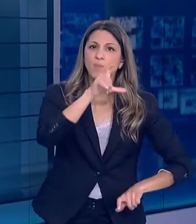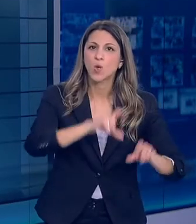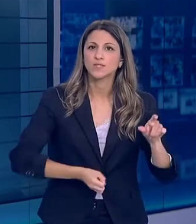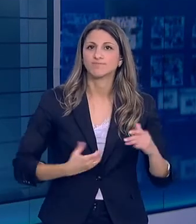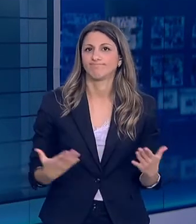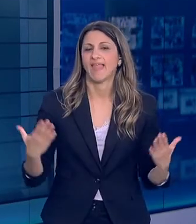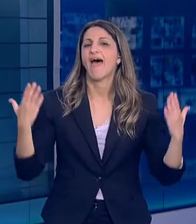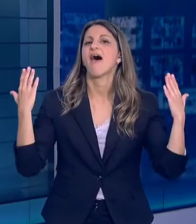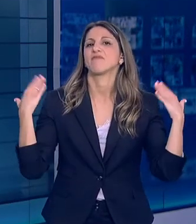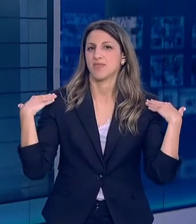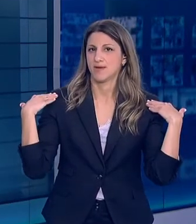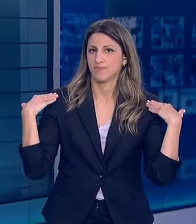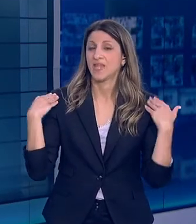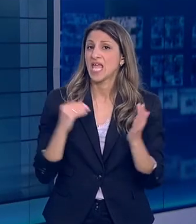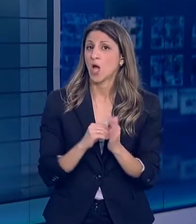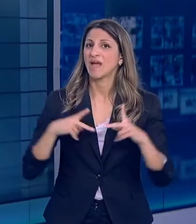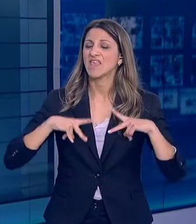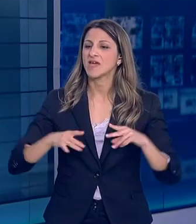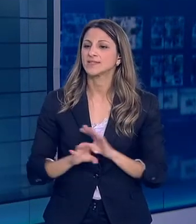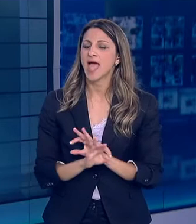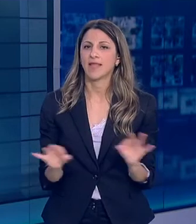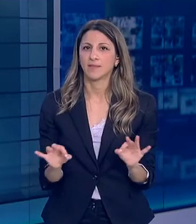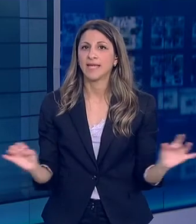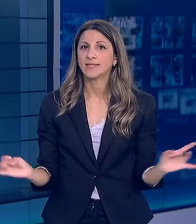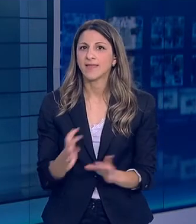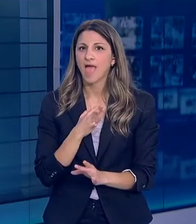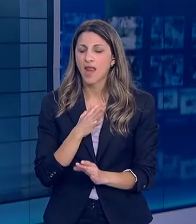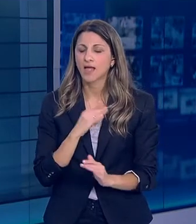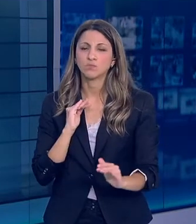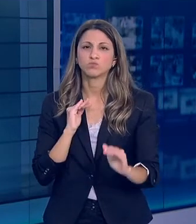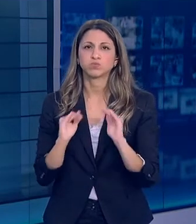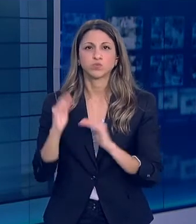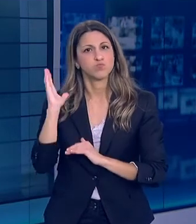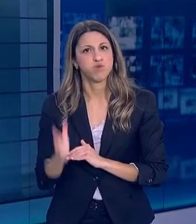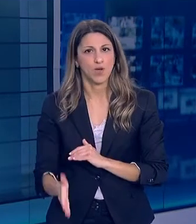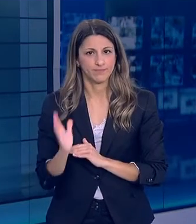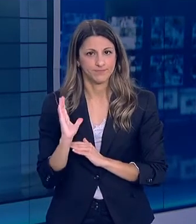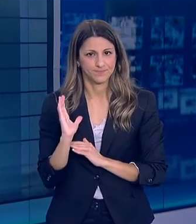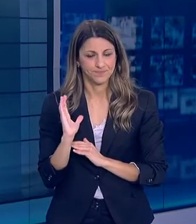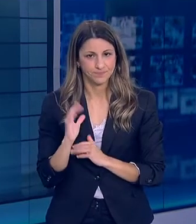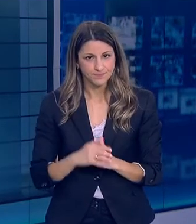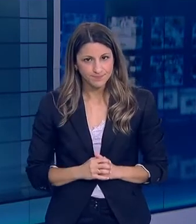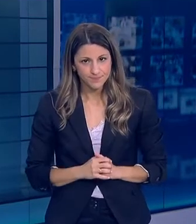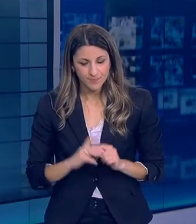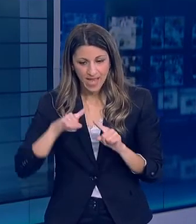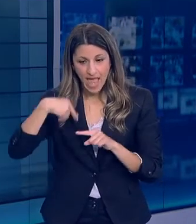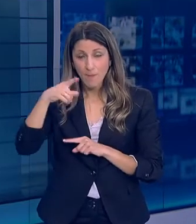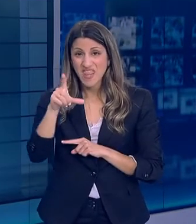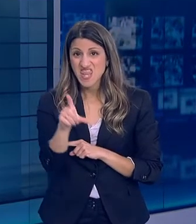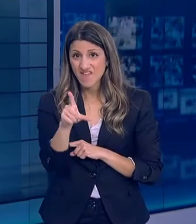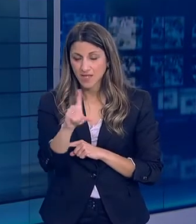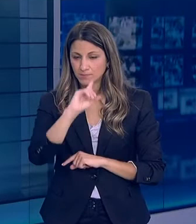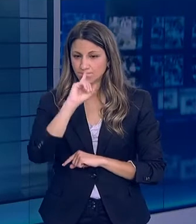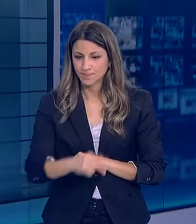ευθύνης Όπως έκανε η συντριπτική πλειοψηφία Σε αυτή την πρωτόγνωρη για όλους μας περίοδο Την ερχόμενη Δευτέρα Ανοίγουν